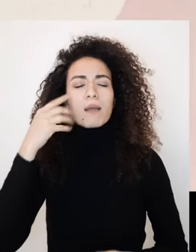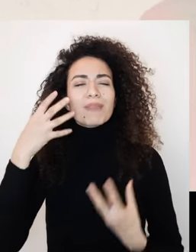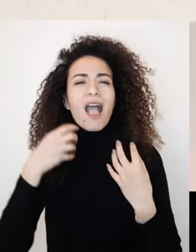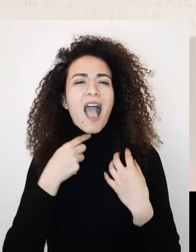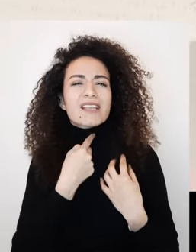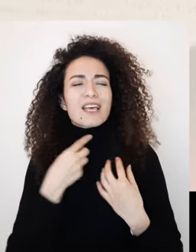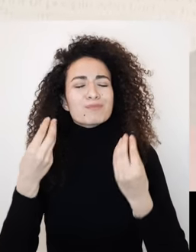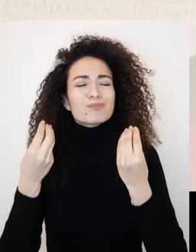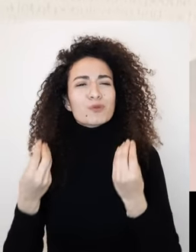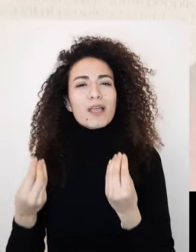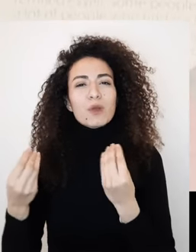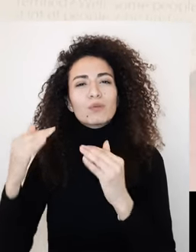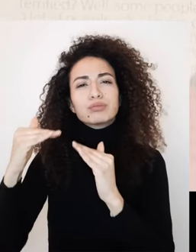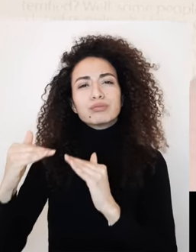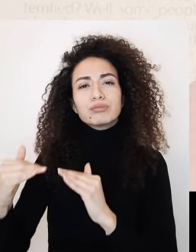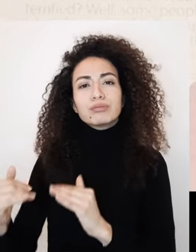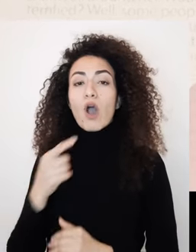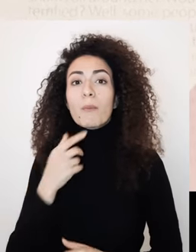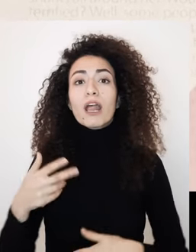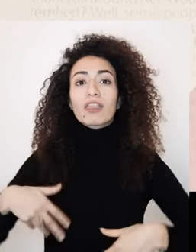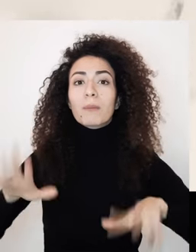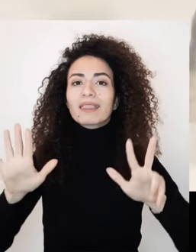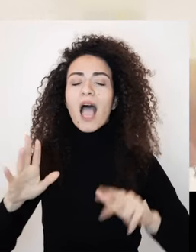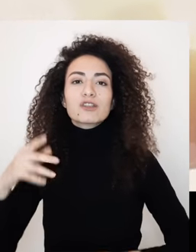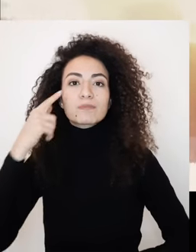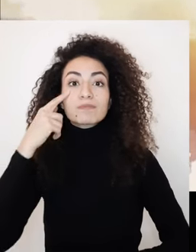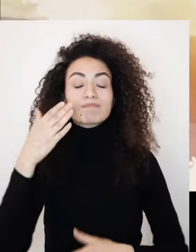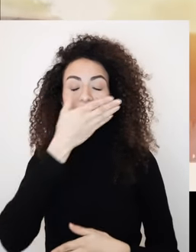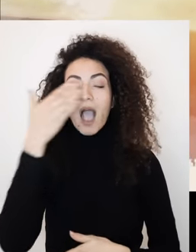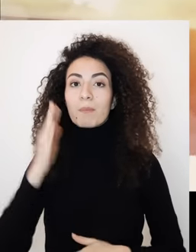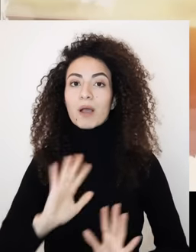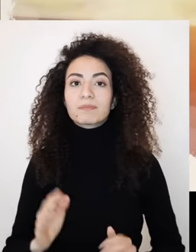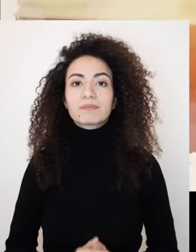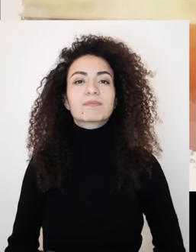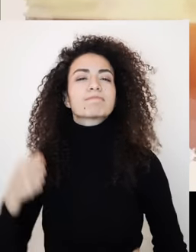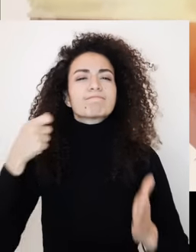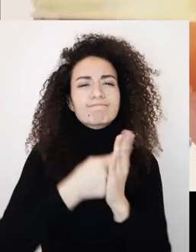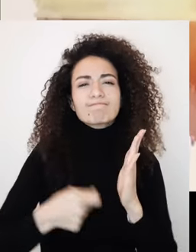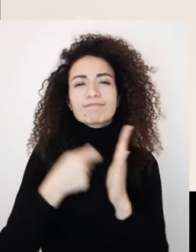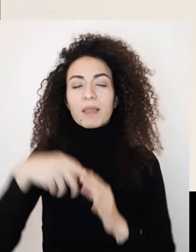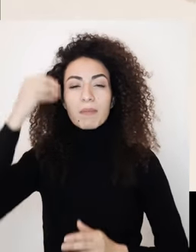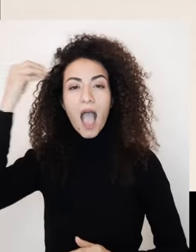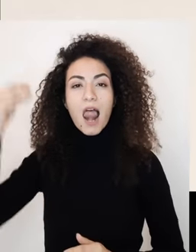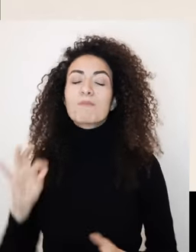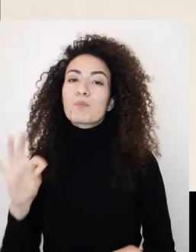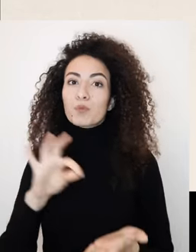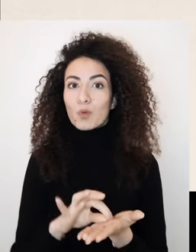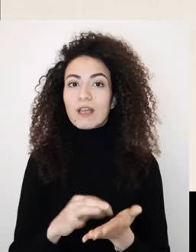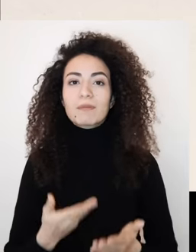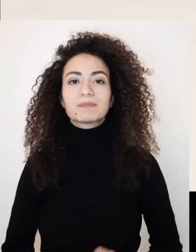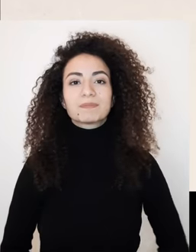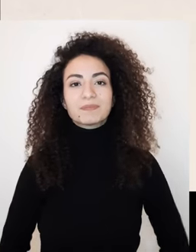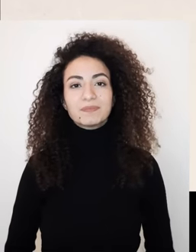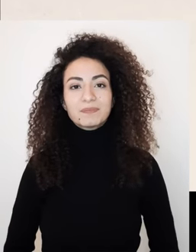تدريجيا وصار عندها كفف كله بعمر 12 سنة ولكنها مازالت عم تكافح لتحقيق أحلامها وشعارها بالحياة